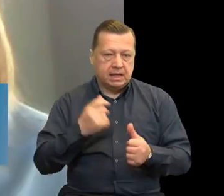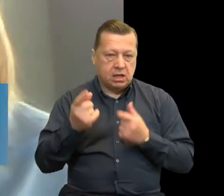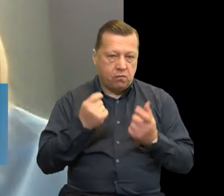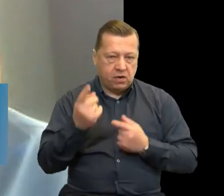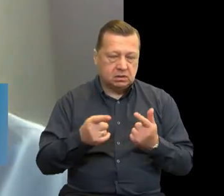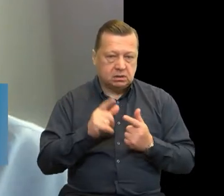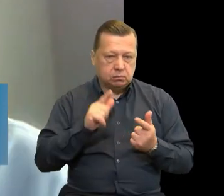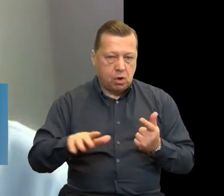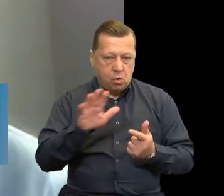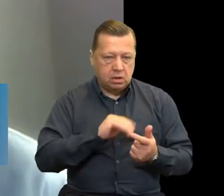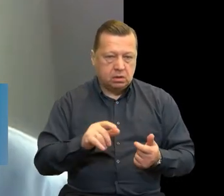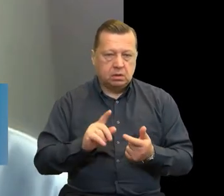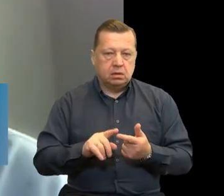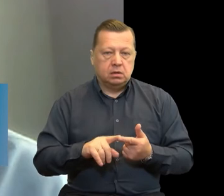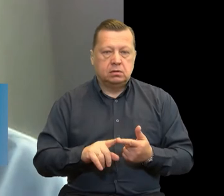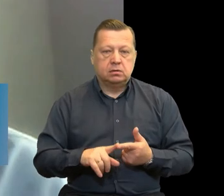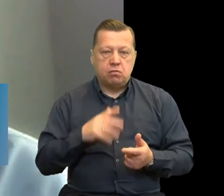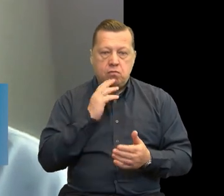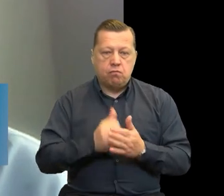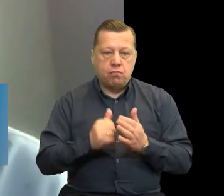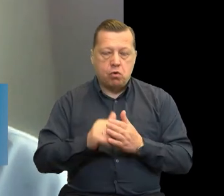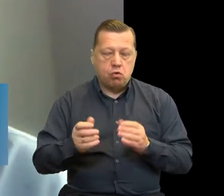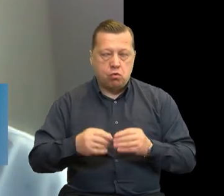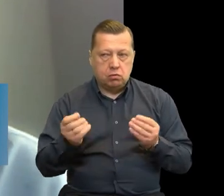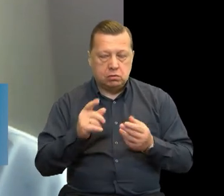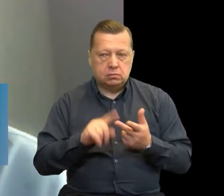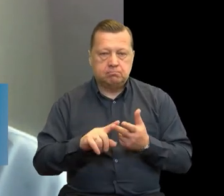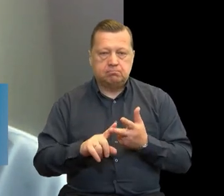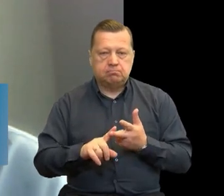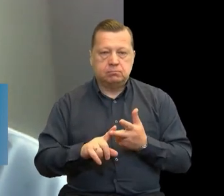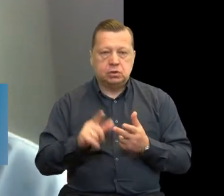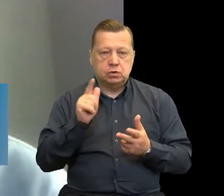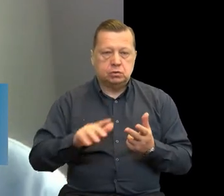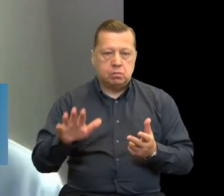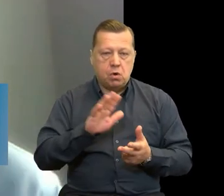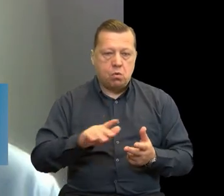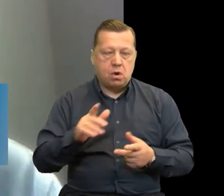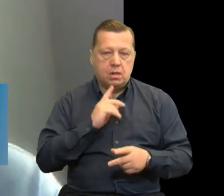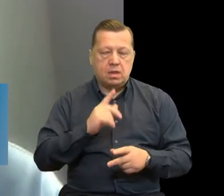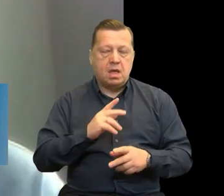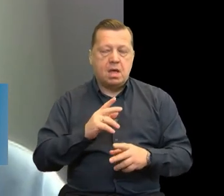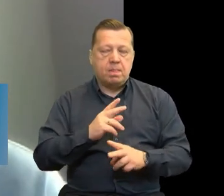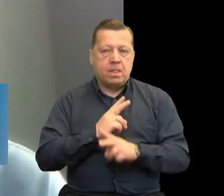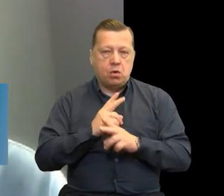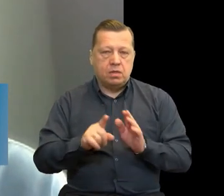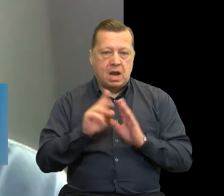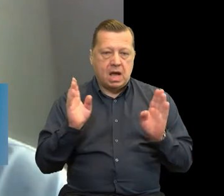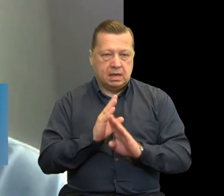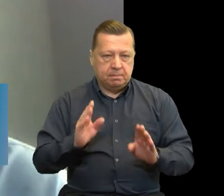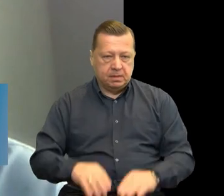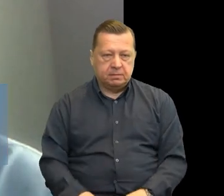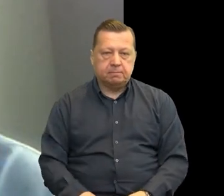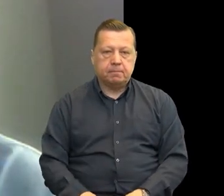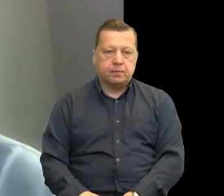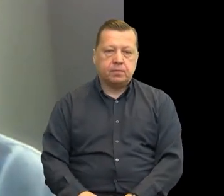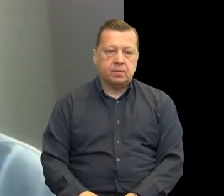społeczeństwa, społeczeństwa rozważnie korzystają z pozywowy oraz społeczeństwa neutralne do klimatu. Czwarty priorytet, on się